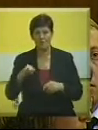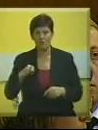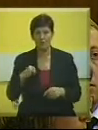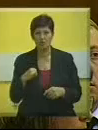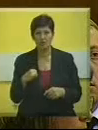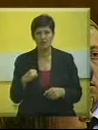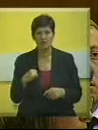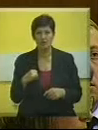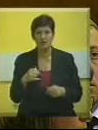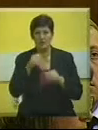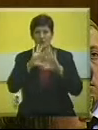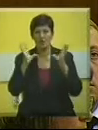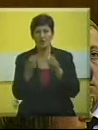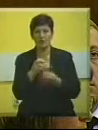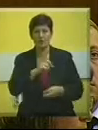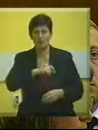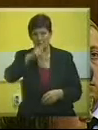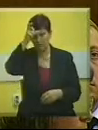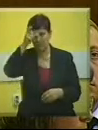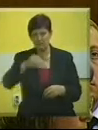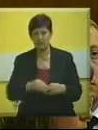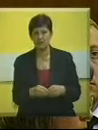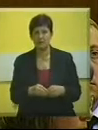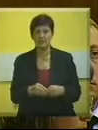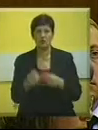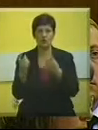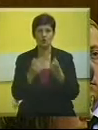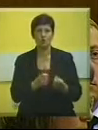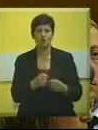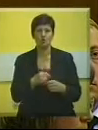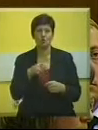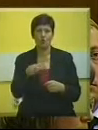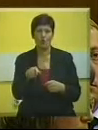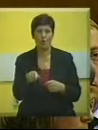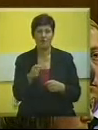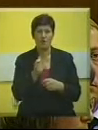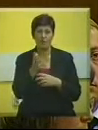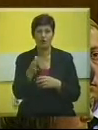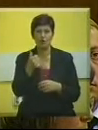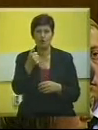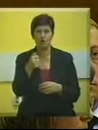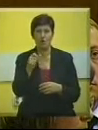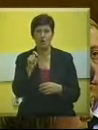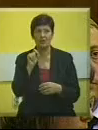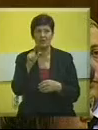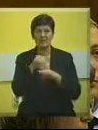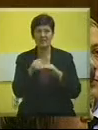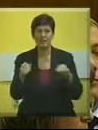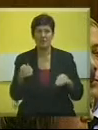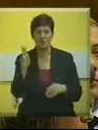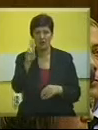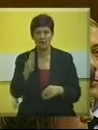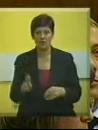u kompletnoj Republike Srbiji se došlo do ove cifre od ponavljan 112 miliona